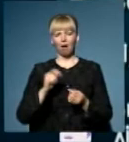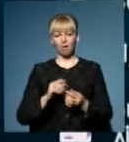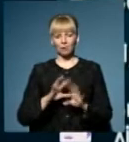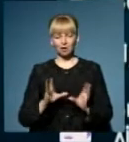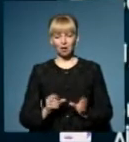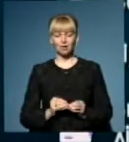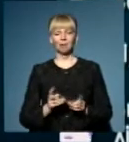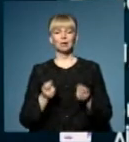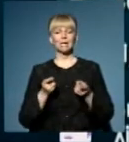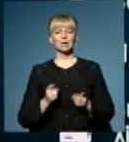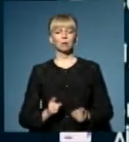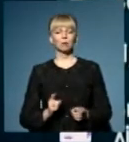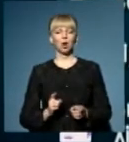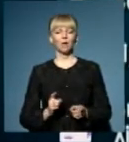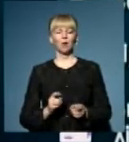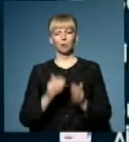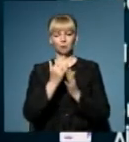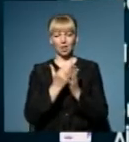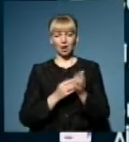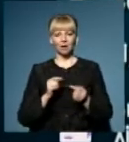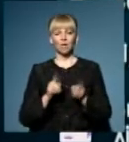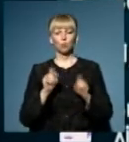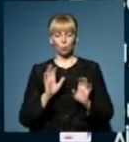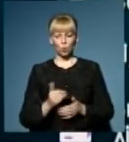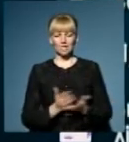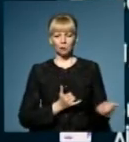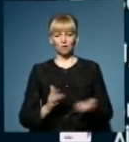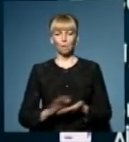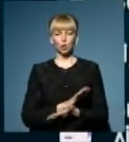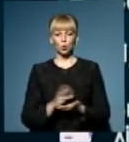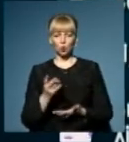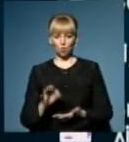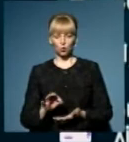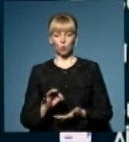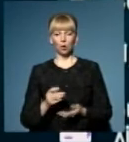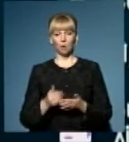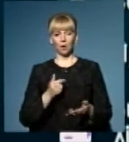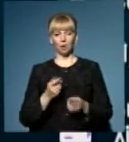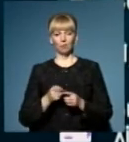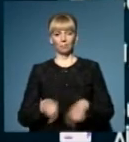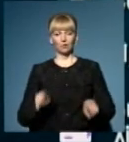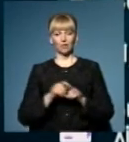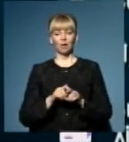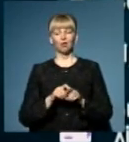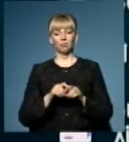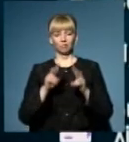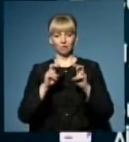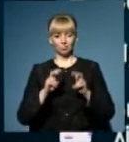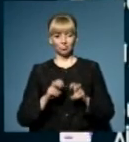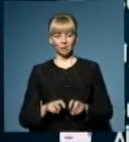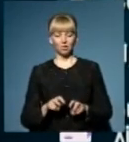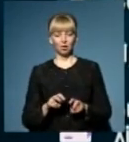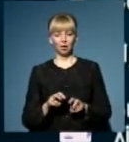Аналізи, насправді, є певний перелік аналізів, які теж будуть забезпечуватись безкоштовно. Це, передусім, так звані скрінінгові аналізи.